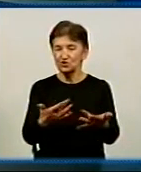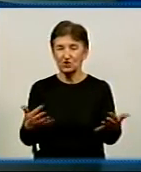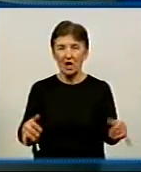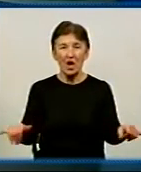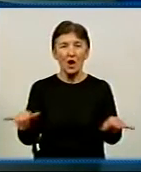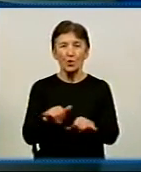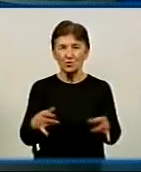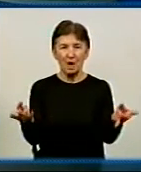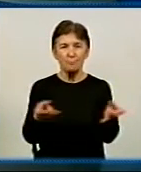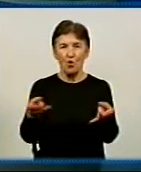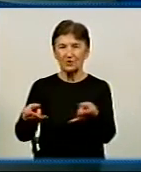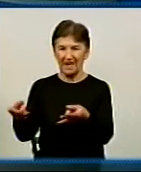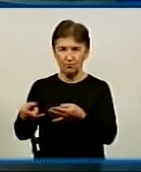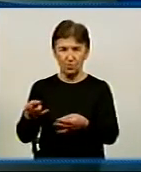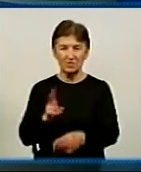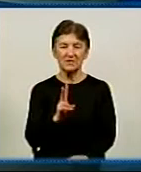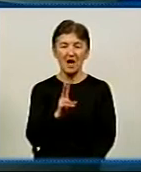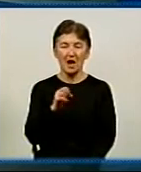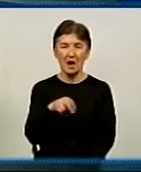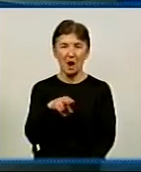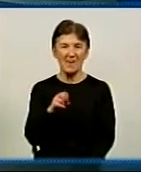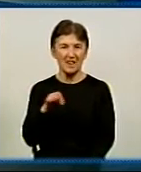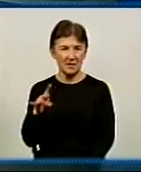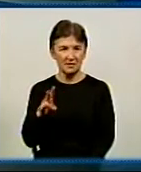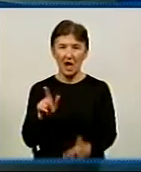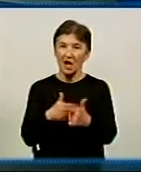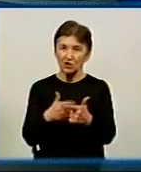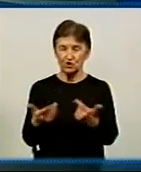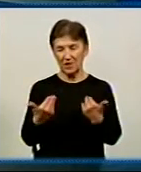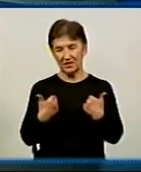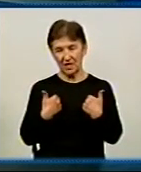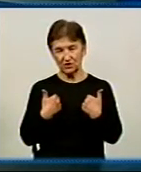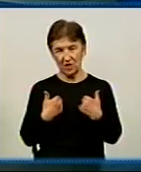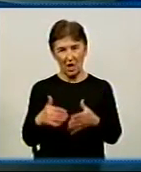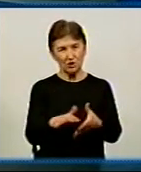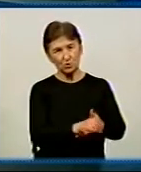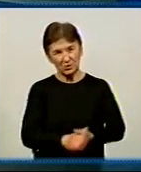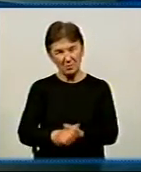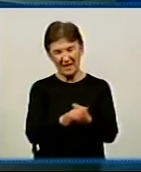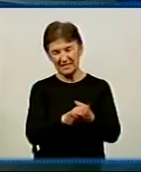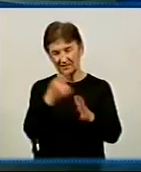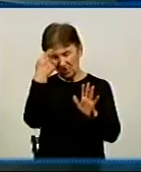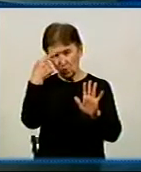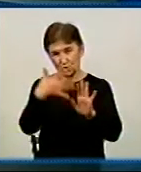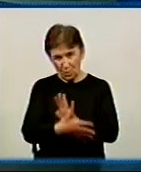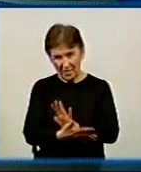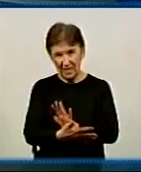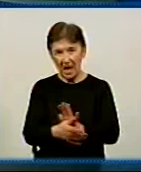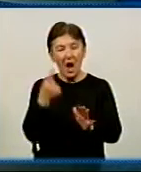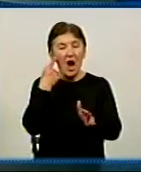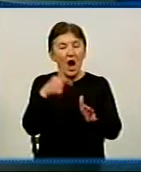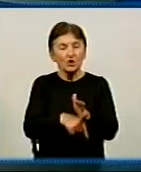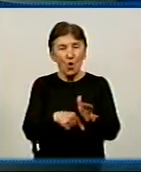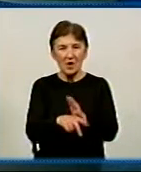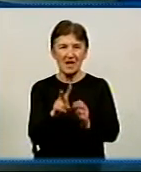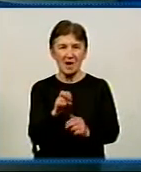капеланів. Тобто, наше суспільство чи зрозуміло роль капеланів, чи, власне, це ваша ініціатива, іти в